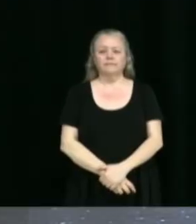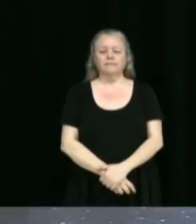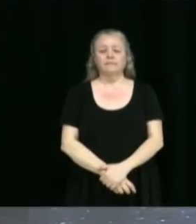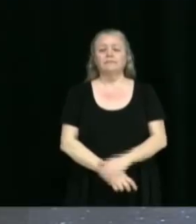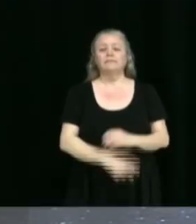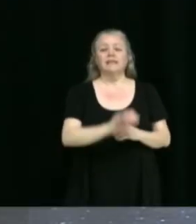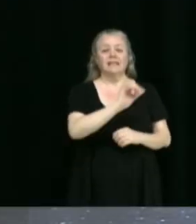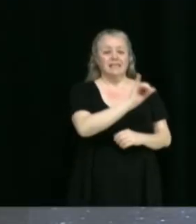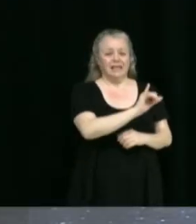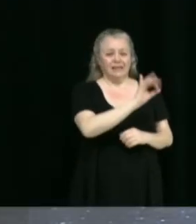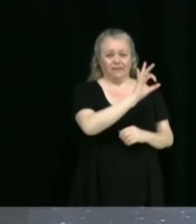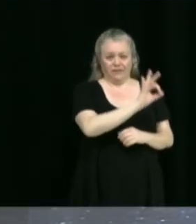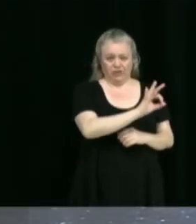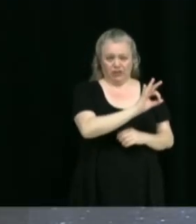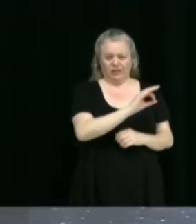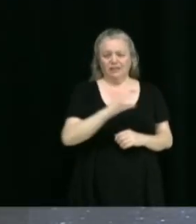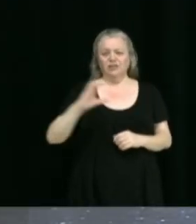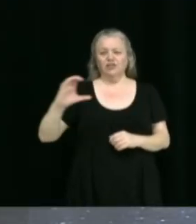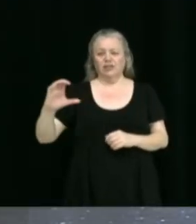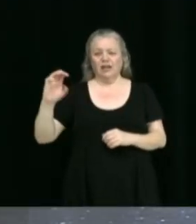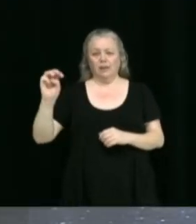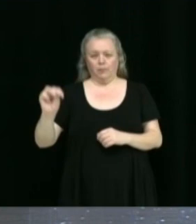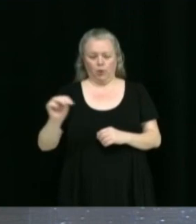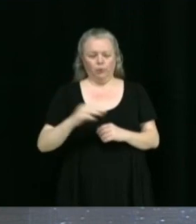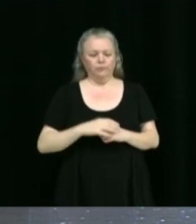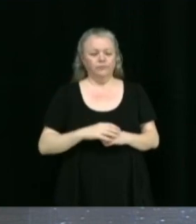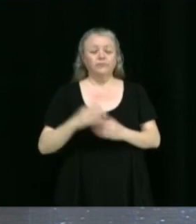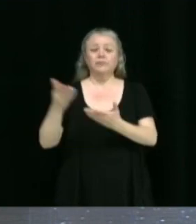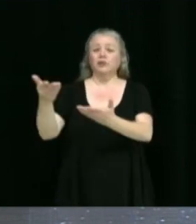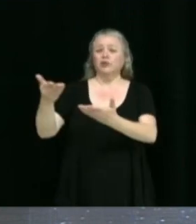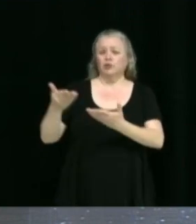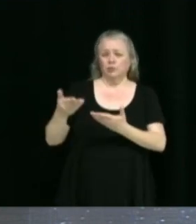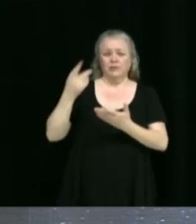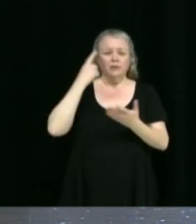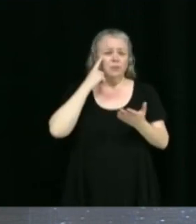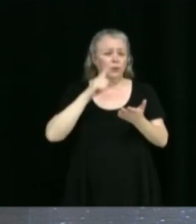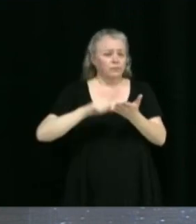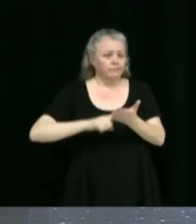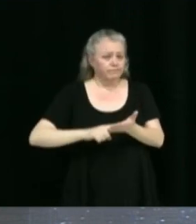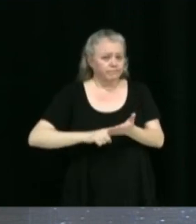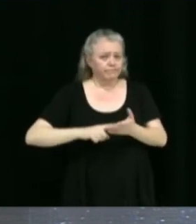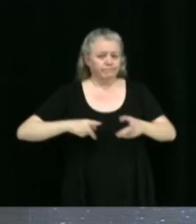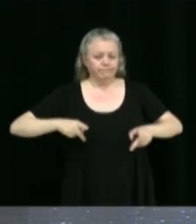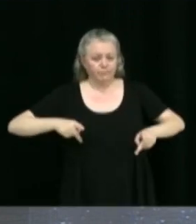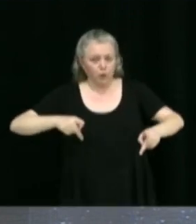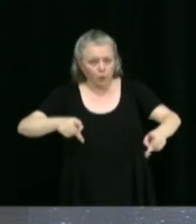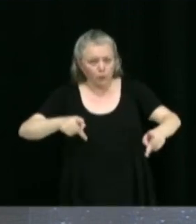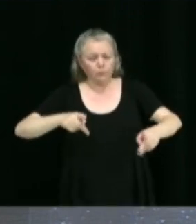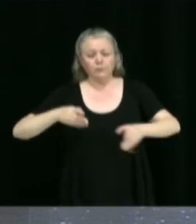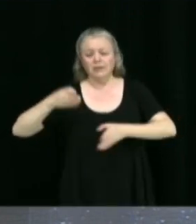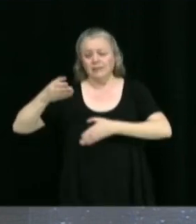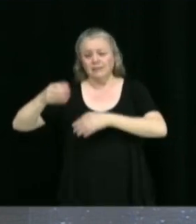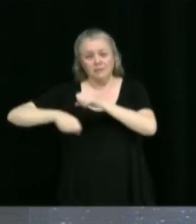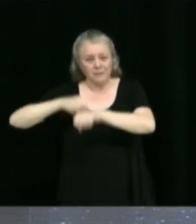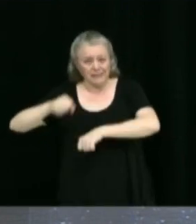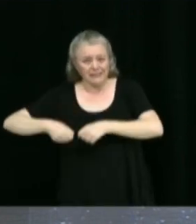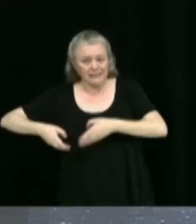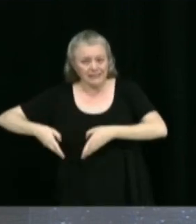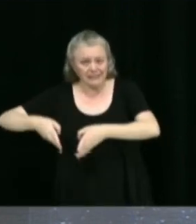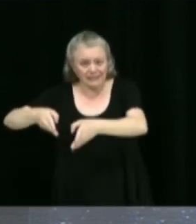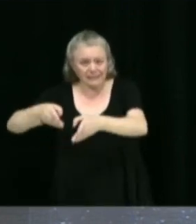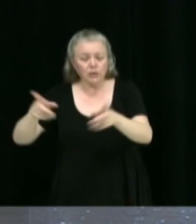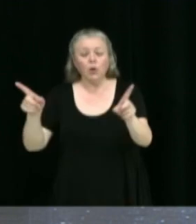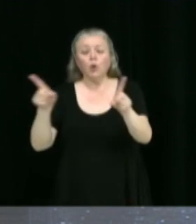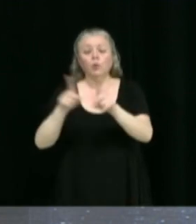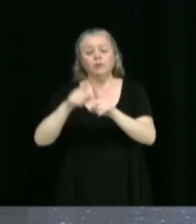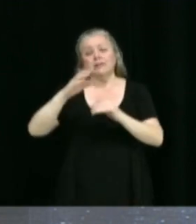Yannick Fréchette, Chantal Moreau. Soumission reçue en vue des travaux de réfection de voirie et de piste cyclable, ainsi que de réfection et de construction